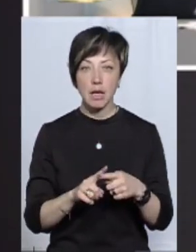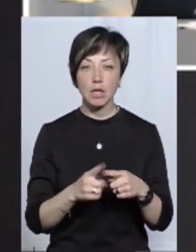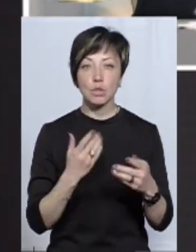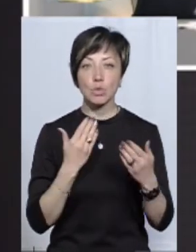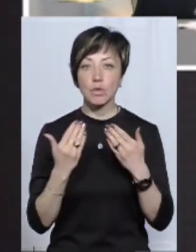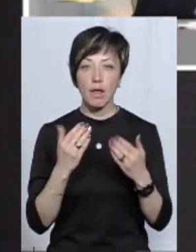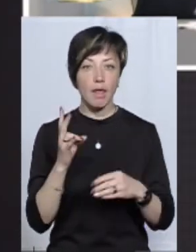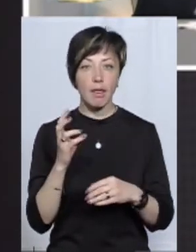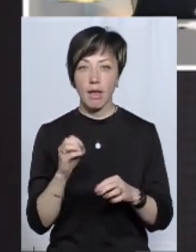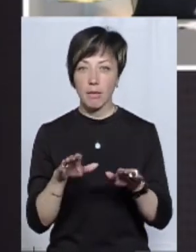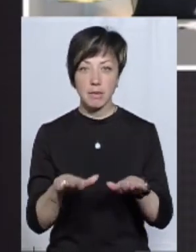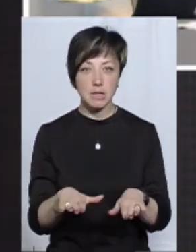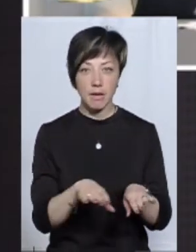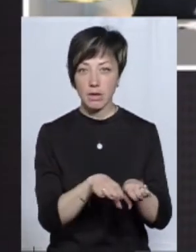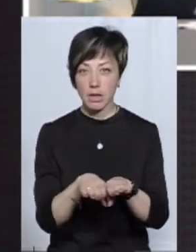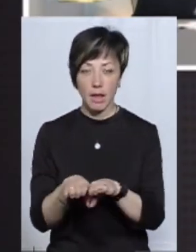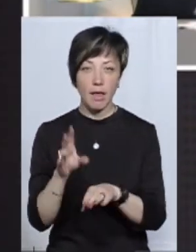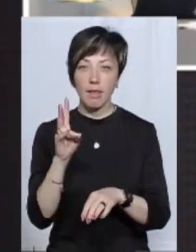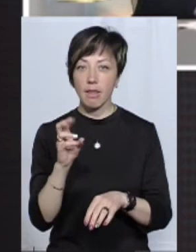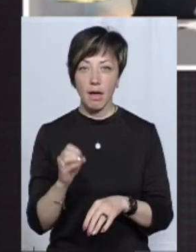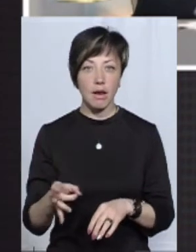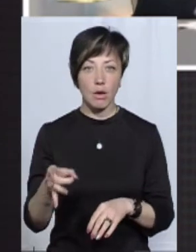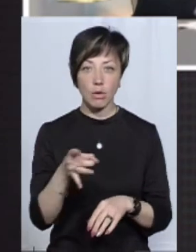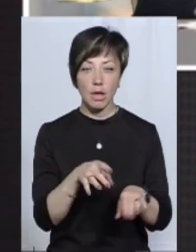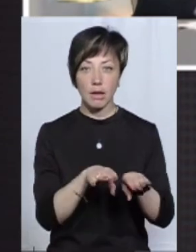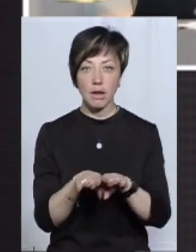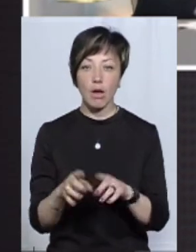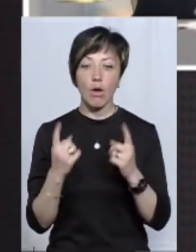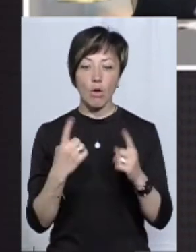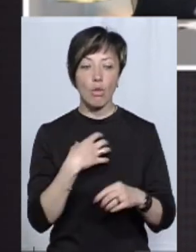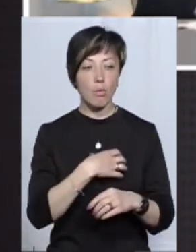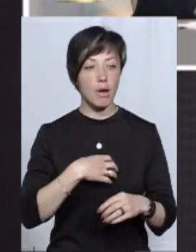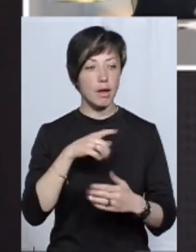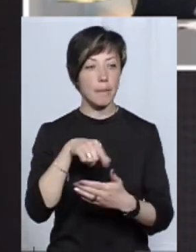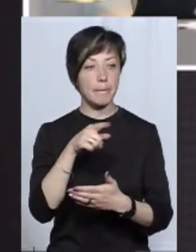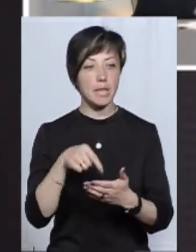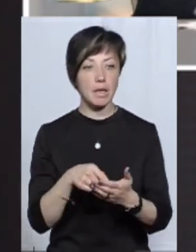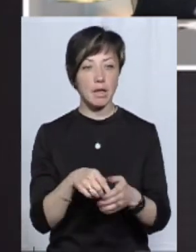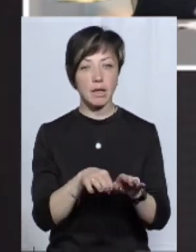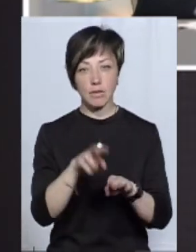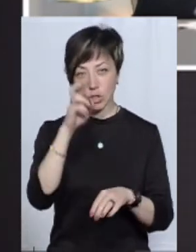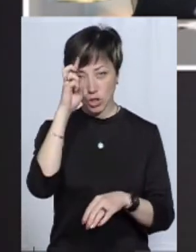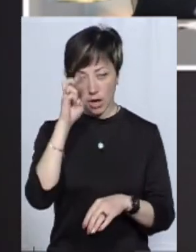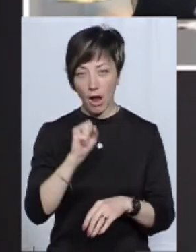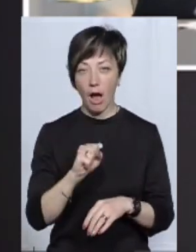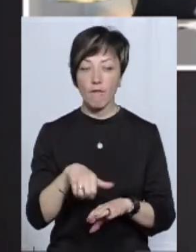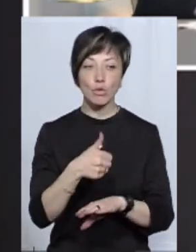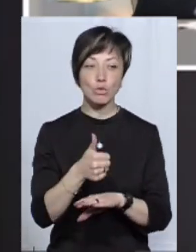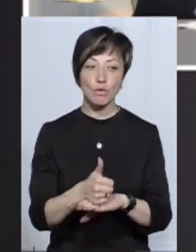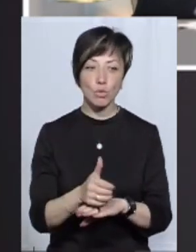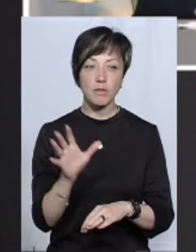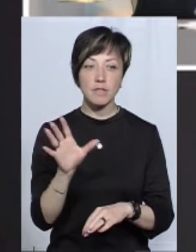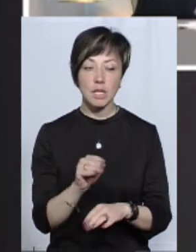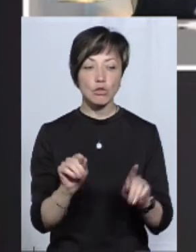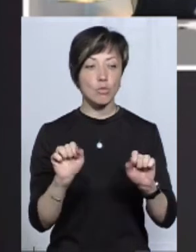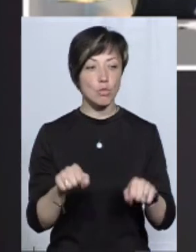стосувалося не місцевого рівня, не регіонального рівня, а тих глобальних питань, які сьогодні постають на рівні держави. А в основному